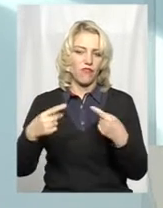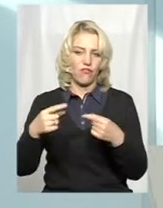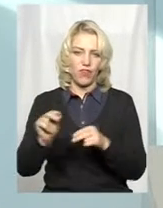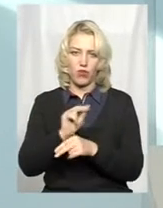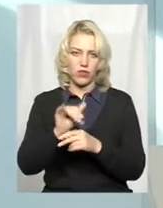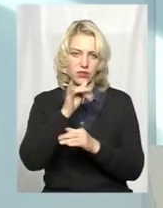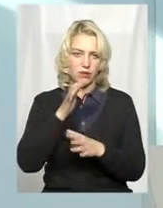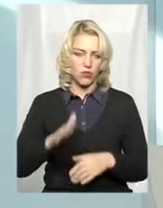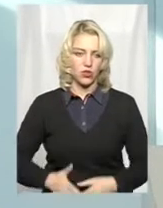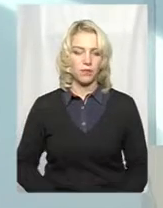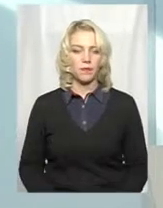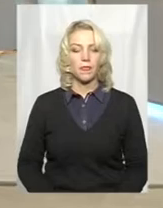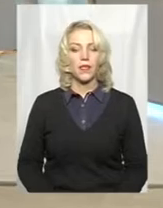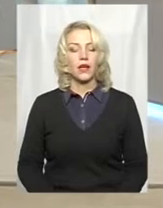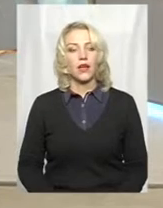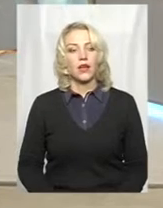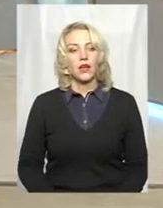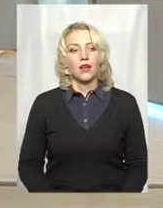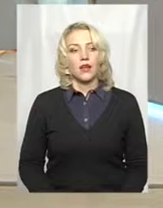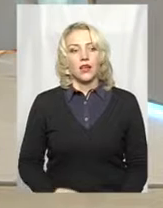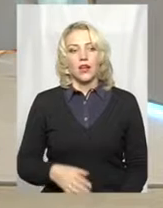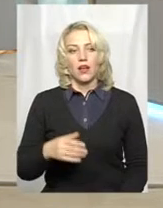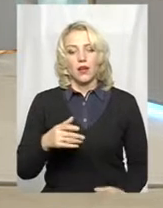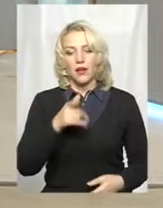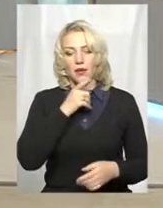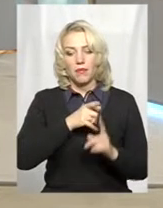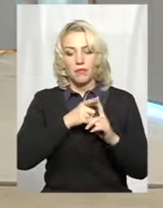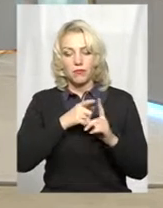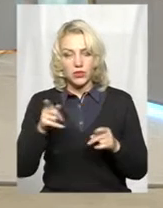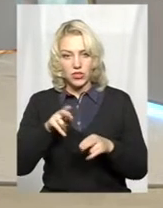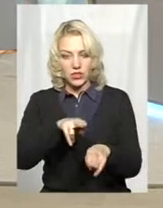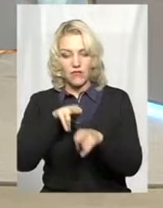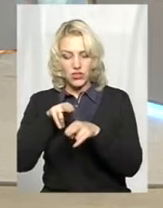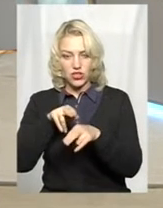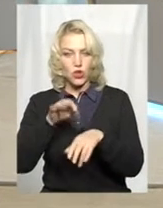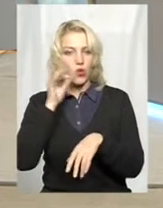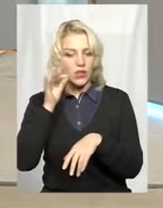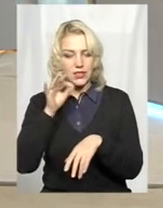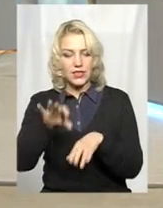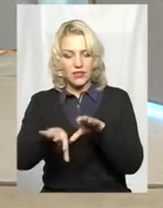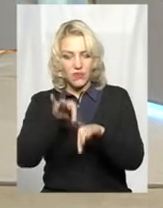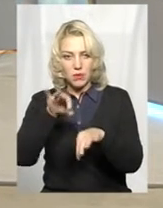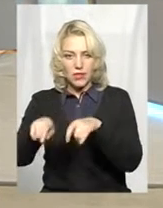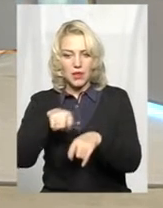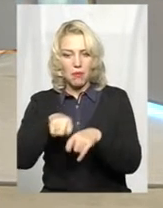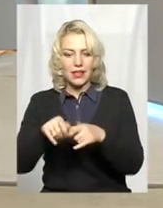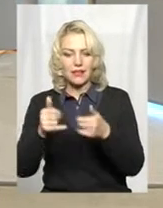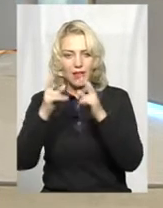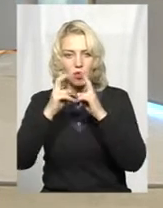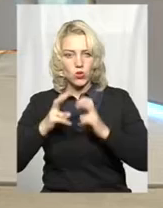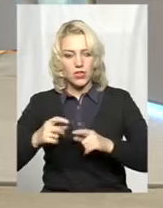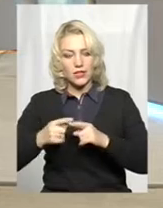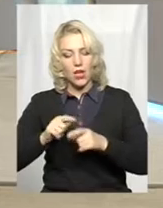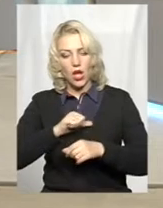А от під час відстрілу лисиців вже в застрелених відбирається матеріал для дослідження. Це роблять самі мисливці? Чи є відповідні